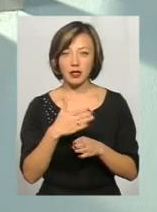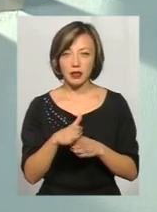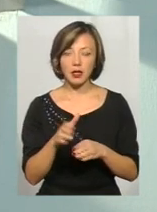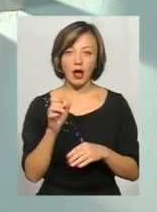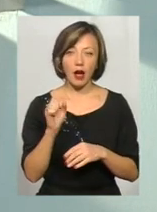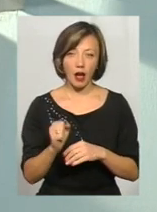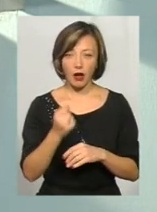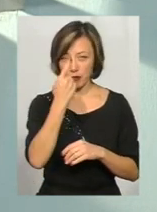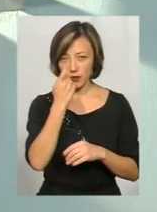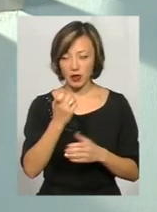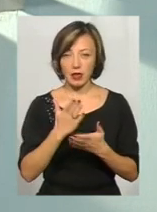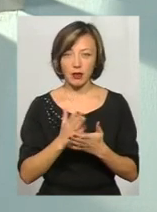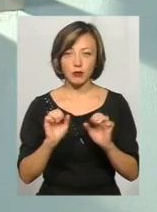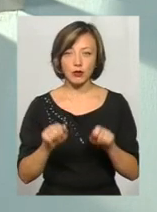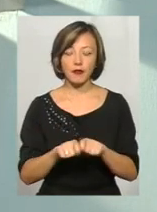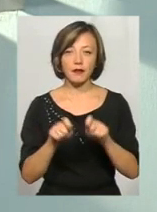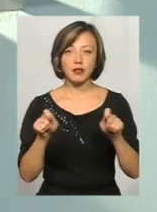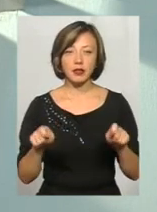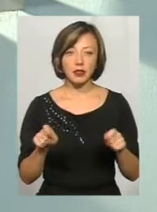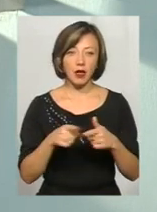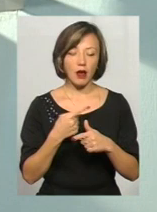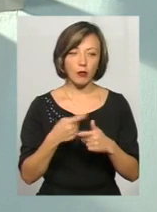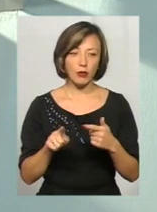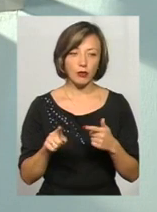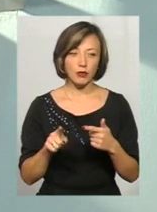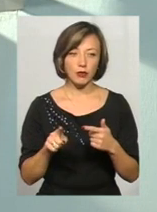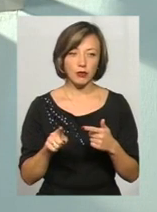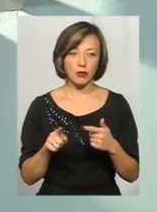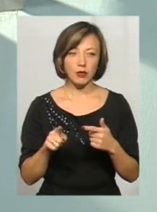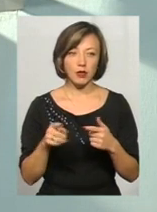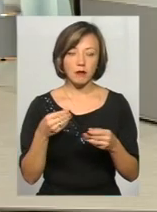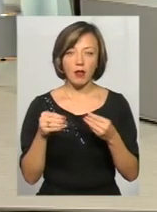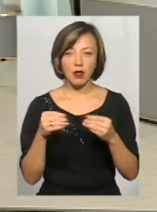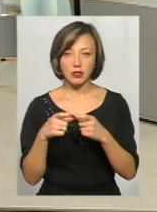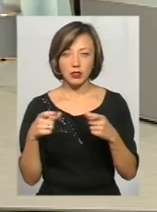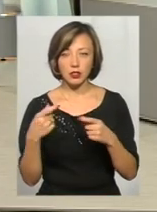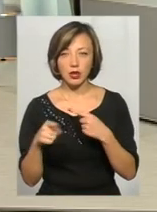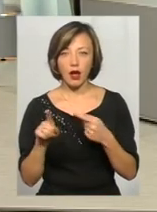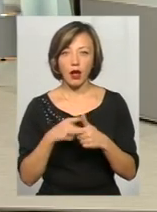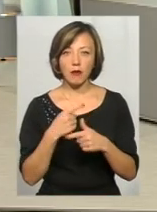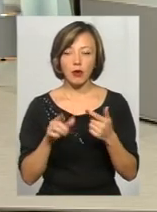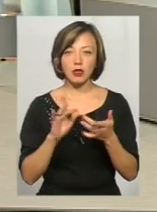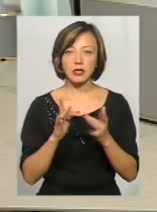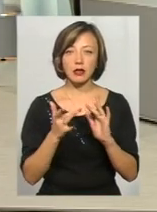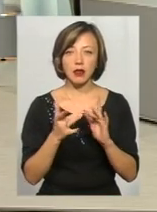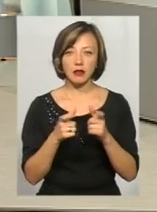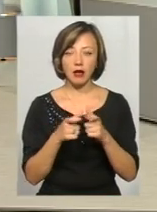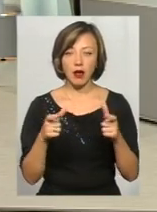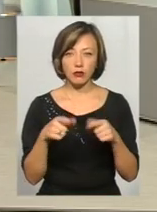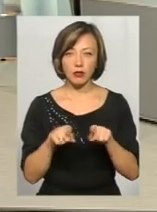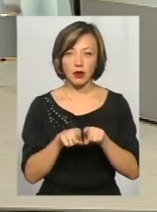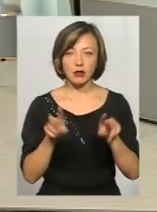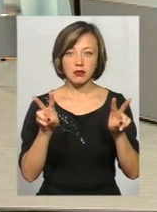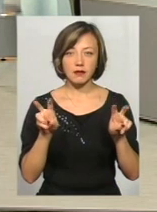а є можливість відкрити або пластик інший, або відкрити інтернет-карту, так звану інтернет-карту,